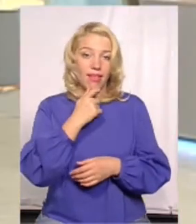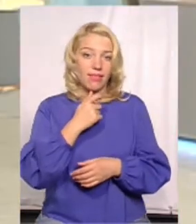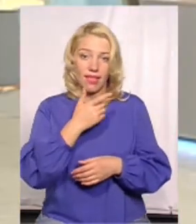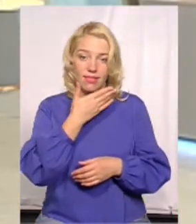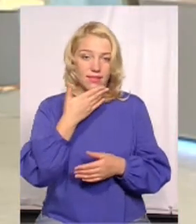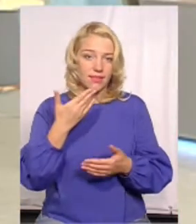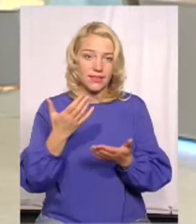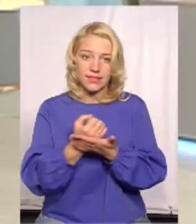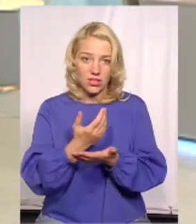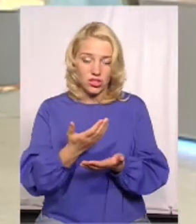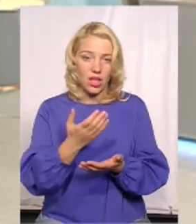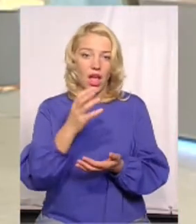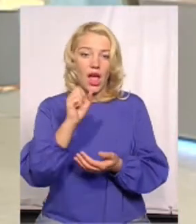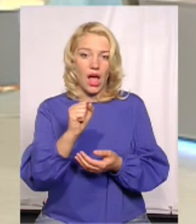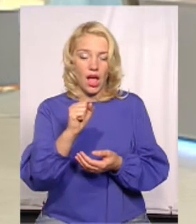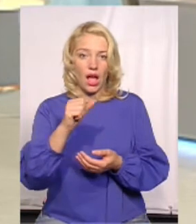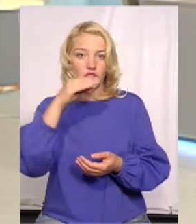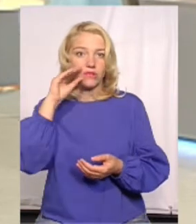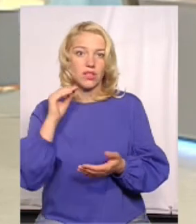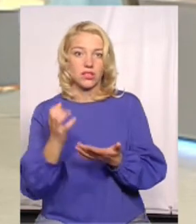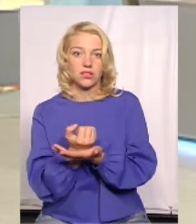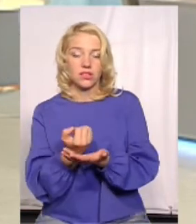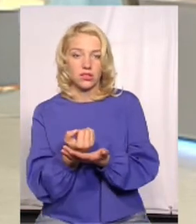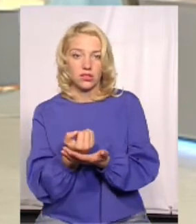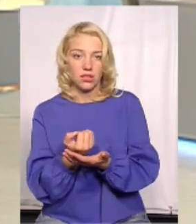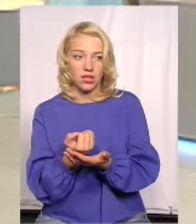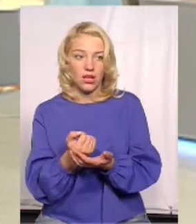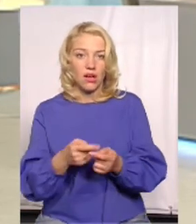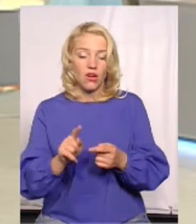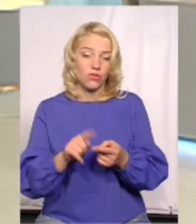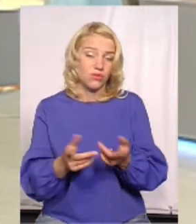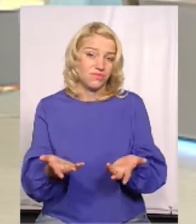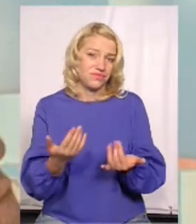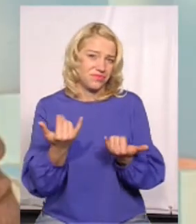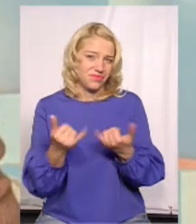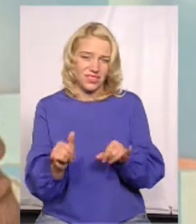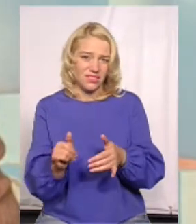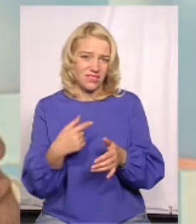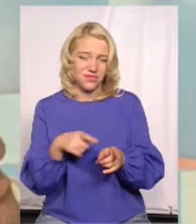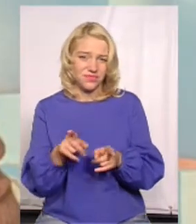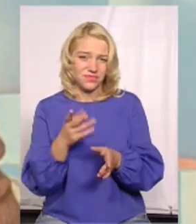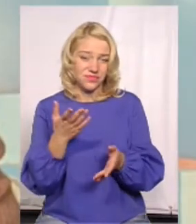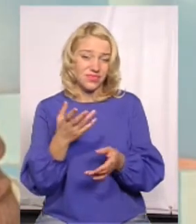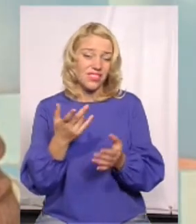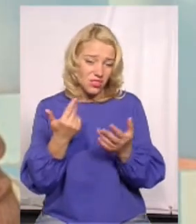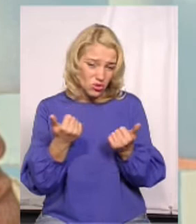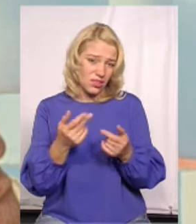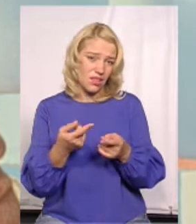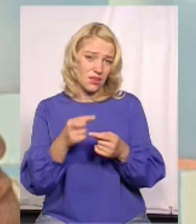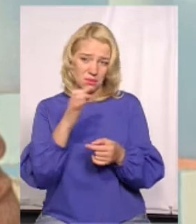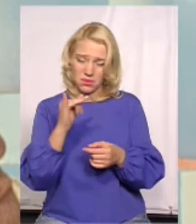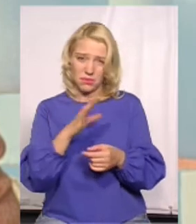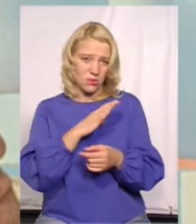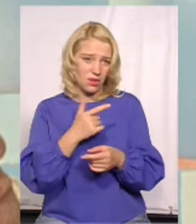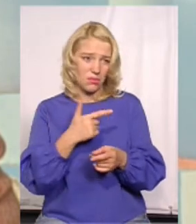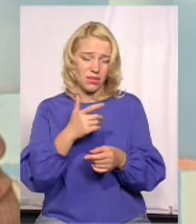самого. Вони не знайшли скульптури, яка вже реставрується зараз. Тобто, ну, це доволі дивно, якби. Звичайно, що була б сама перша